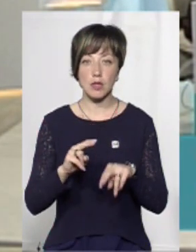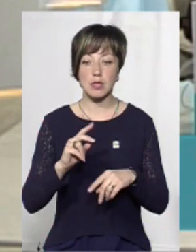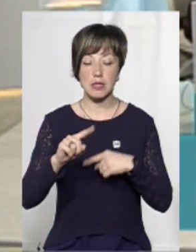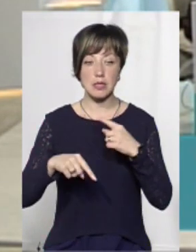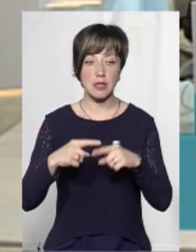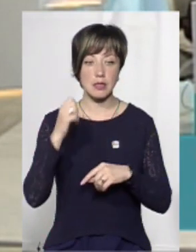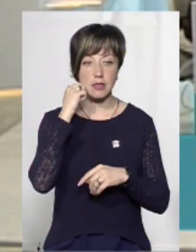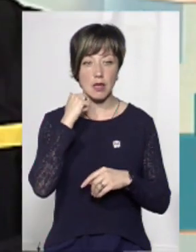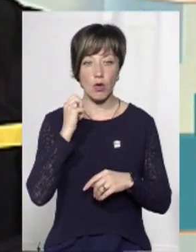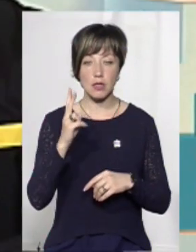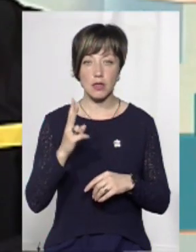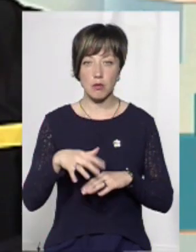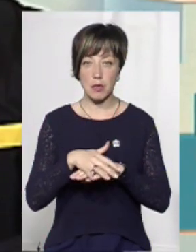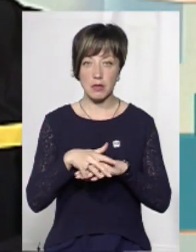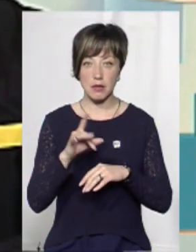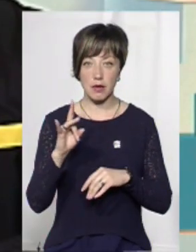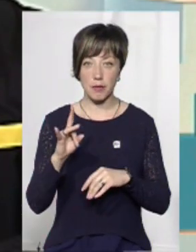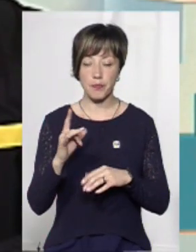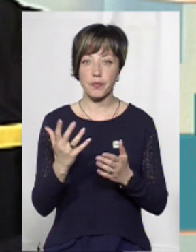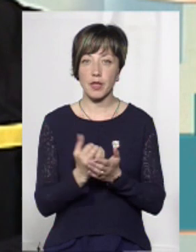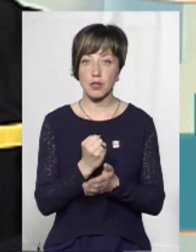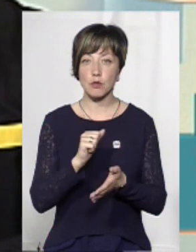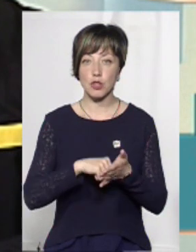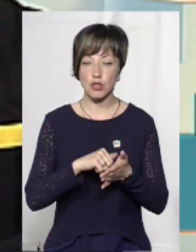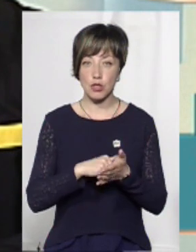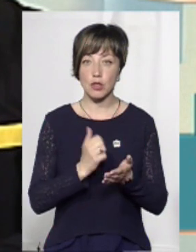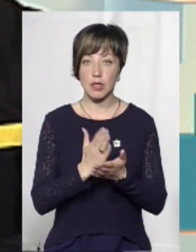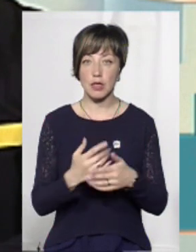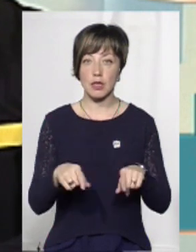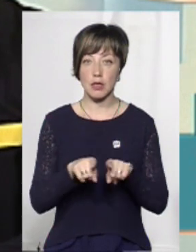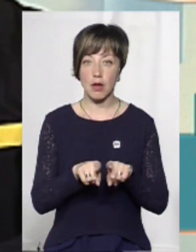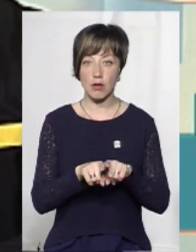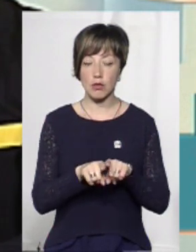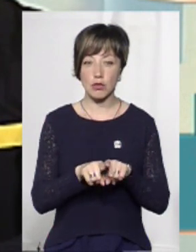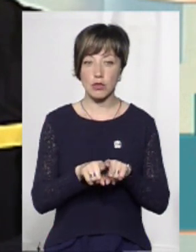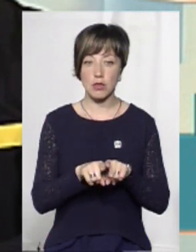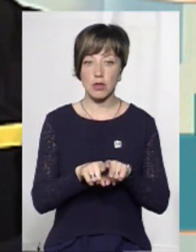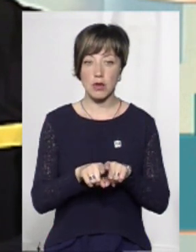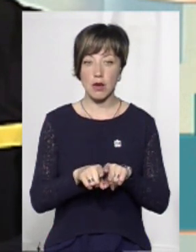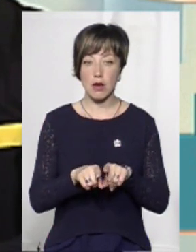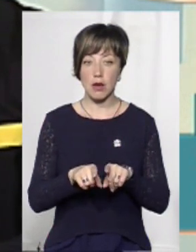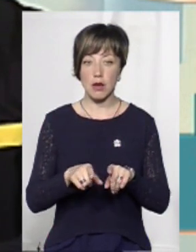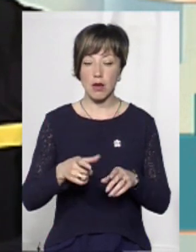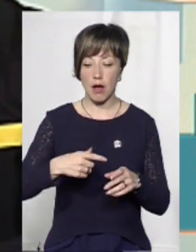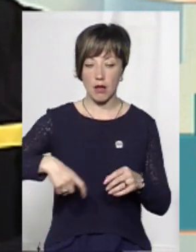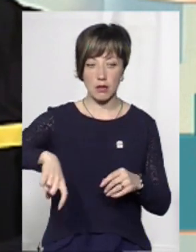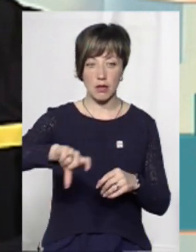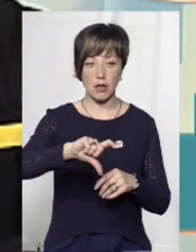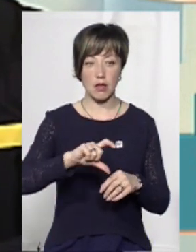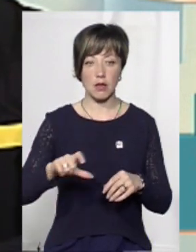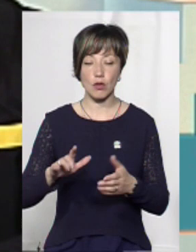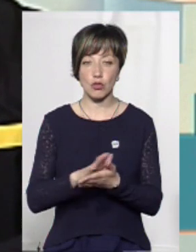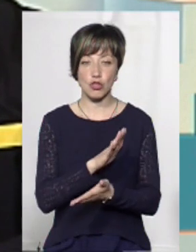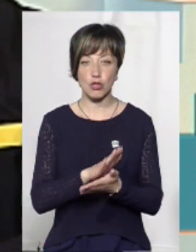Саркостинівським базаром, знайшли причину. Є також канал, який йде вздовж річки. Зараз той канал